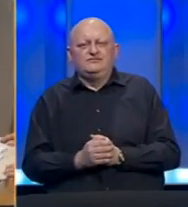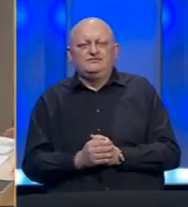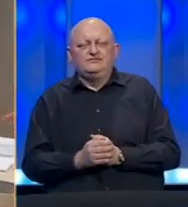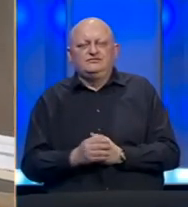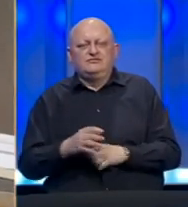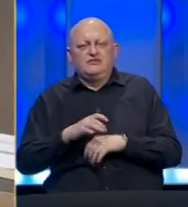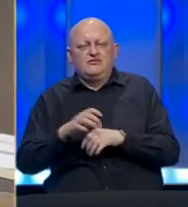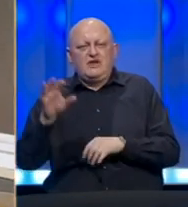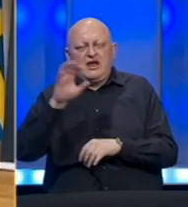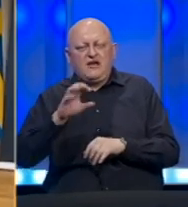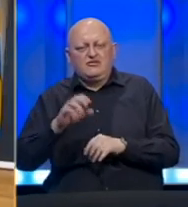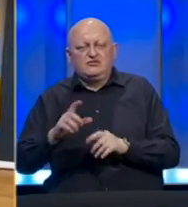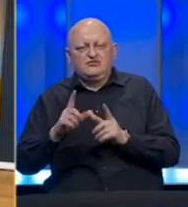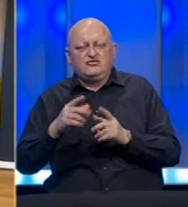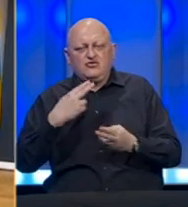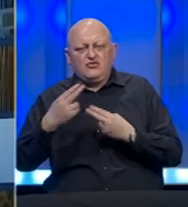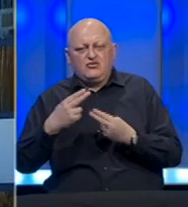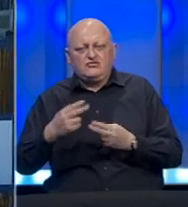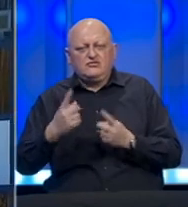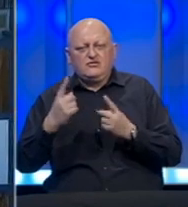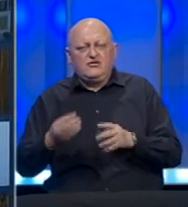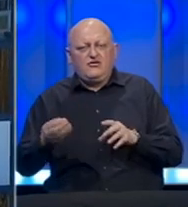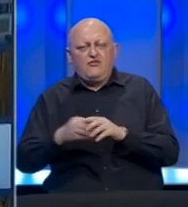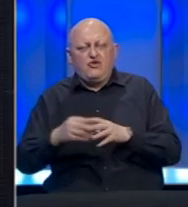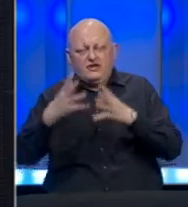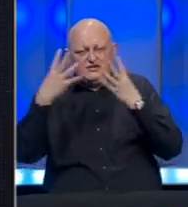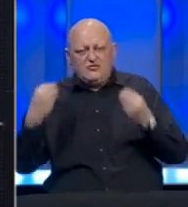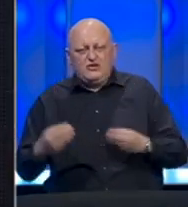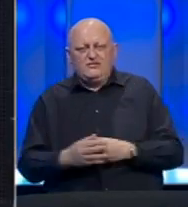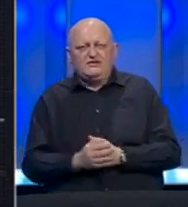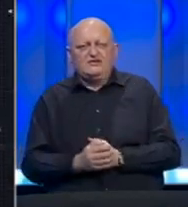Lideri Evropskog bloka dogovorili uz postavljanje fonda za oporavak.